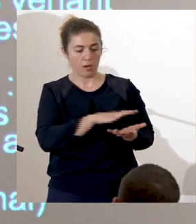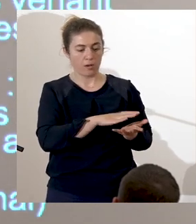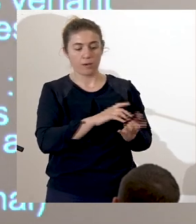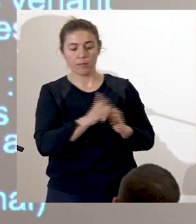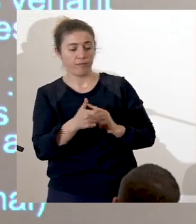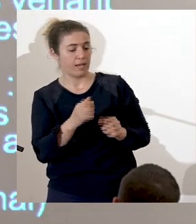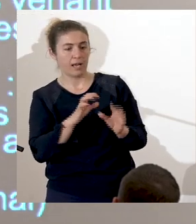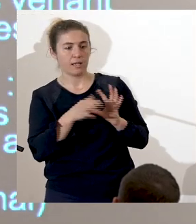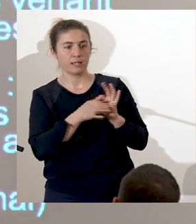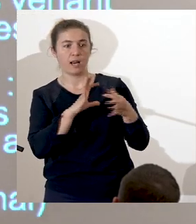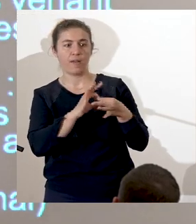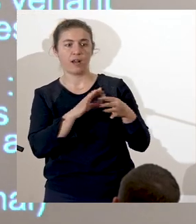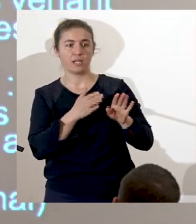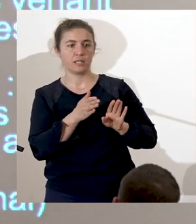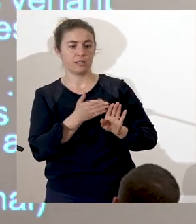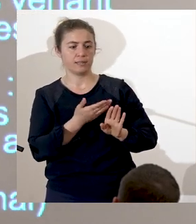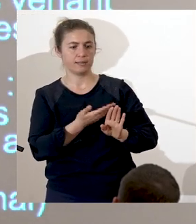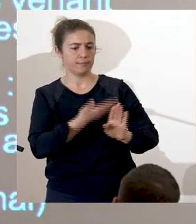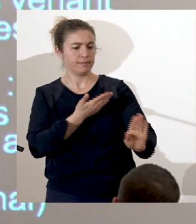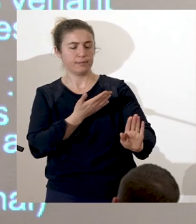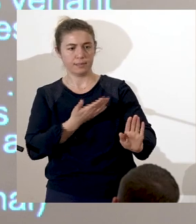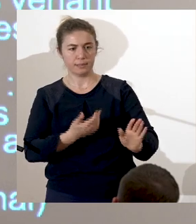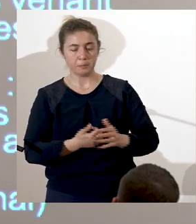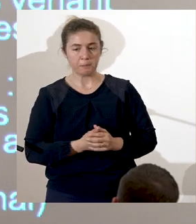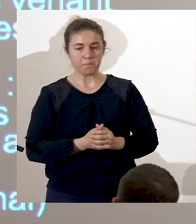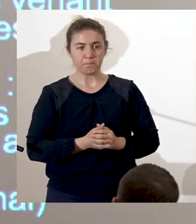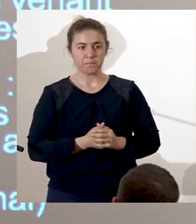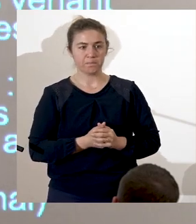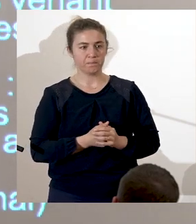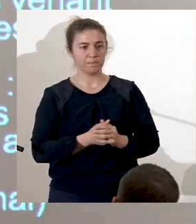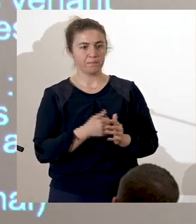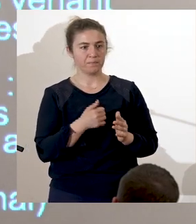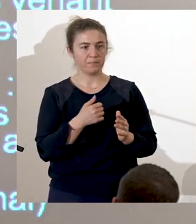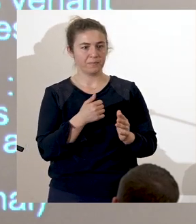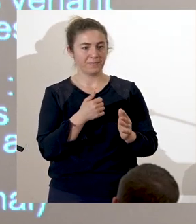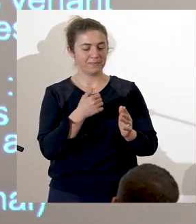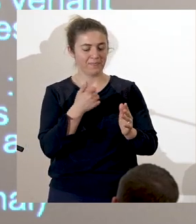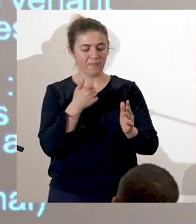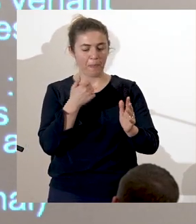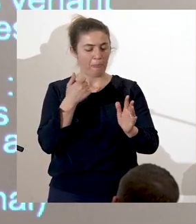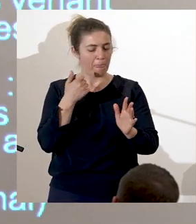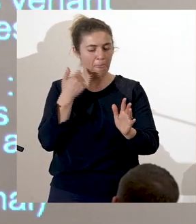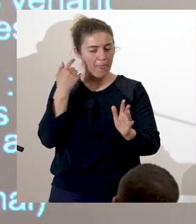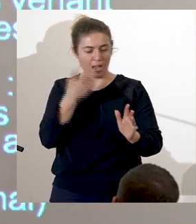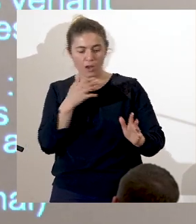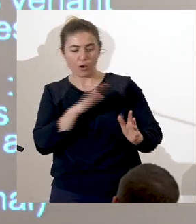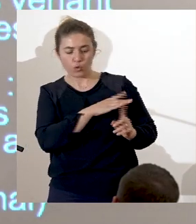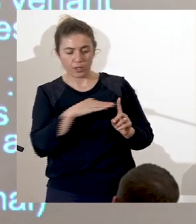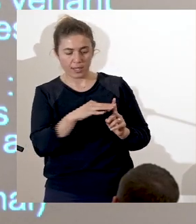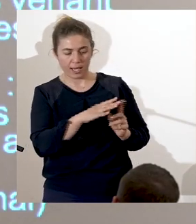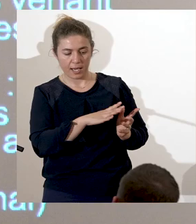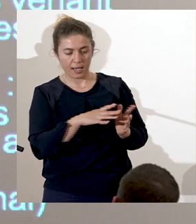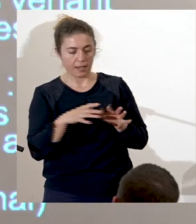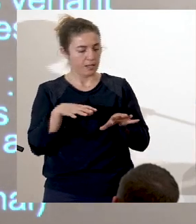La même idéologie de pensée se retrouve dans chaque société de l'interlande à mesure que l'on accède au